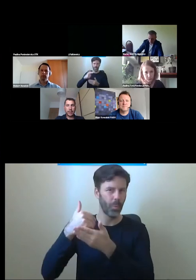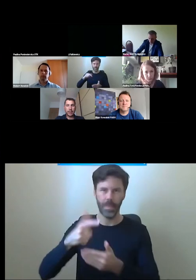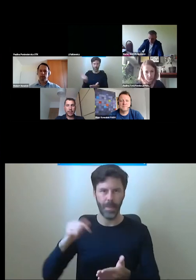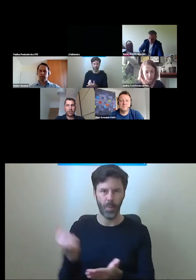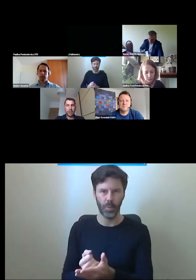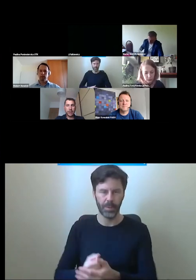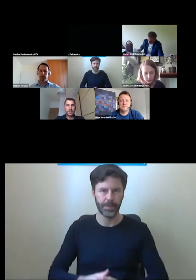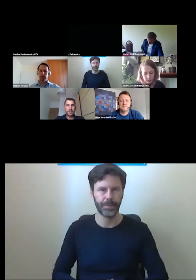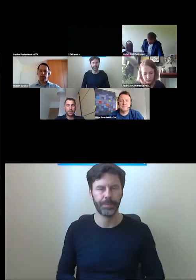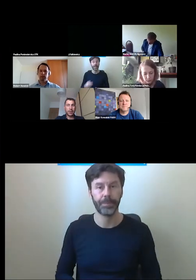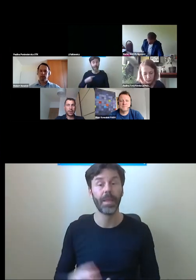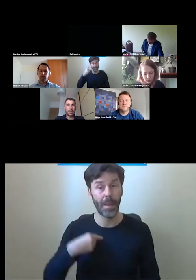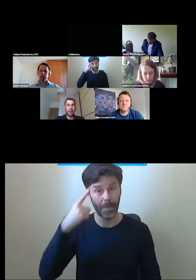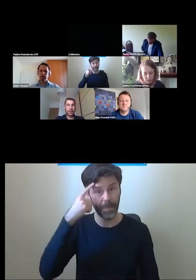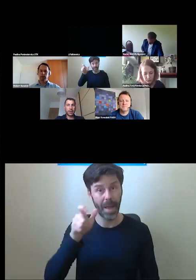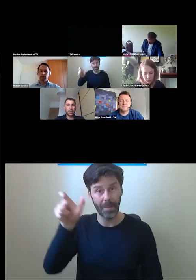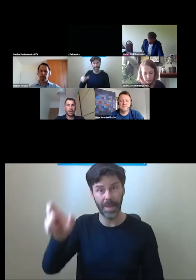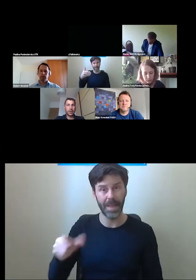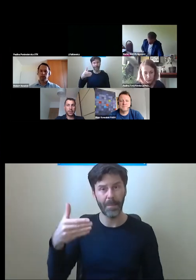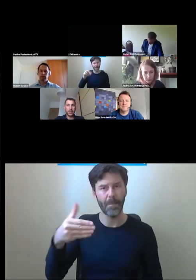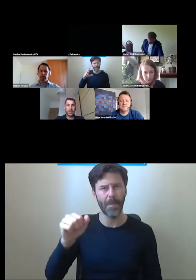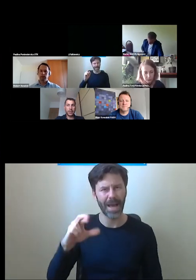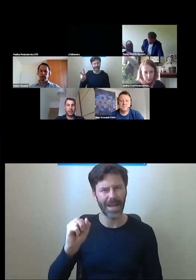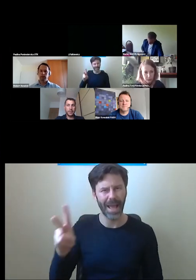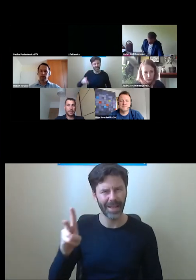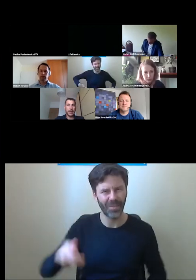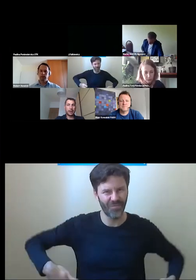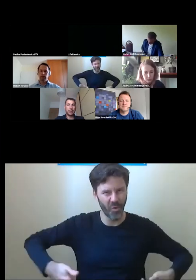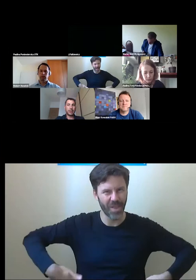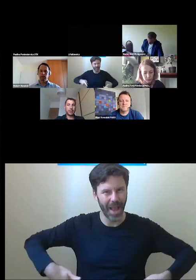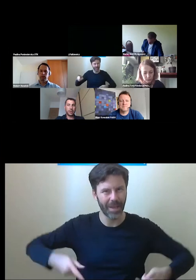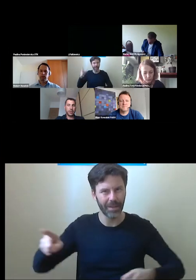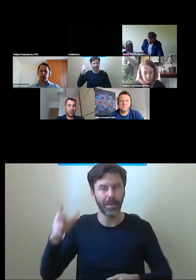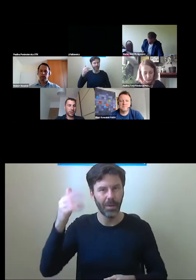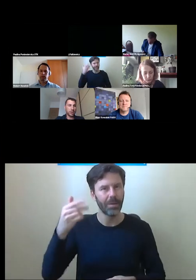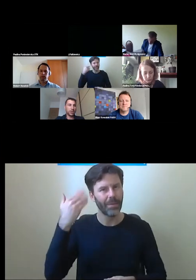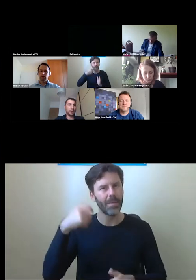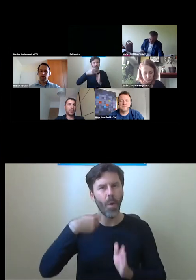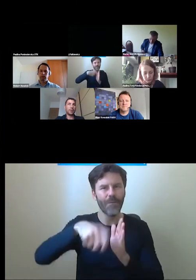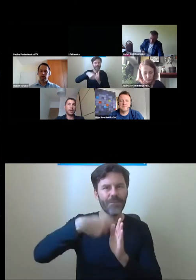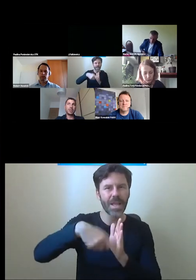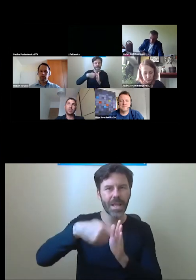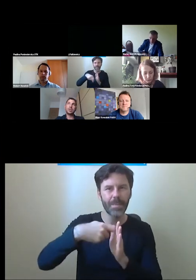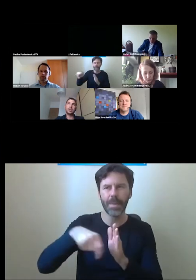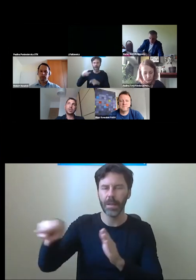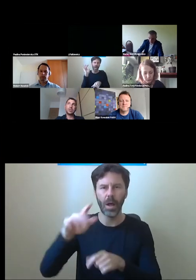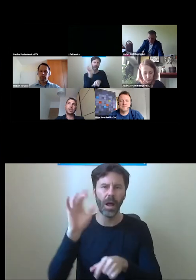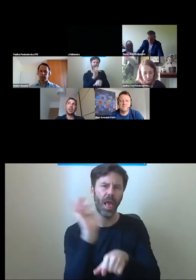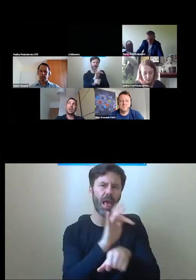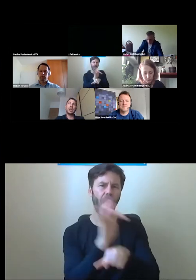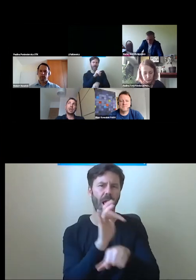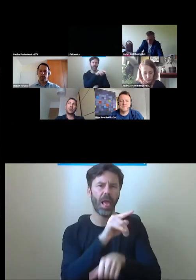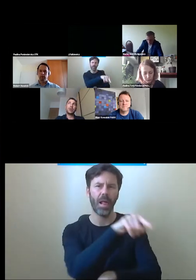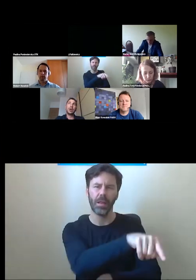Pamiętam, że Marek w swoich filmach bardzo mocno też krytykował konieczność